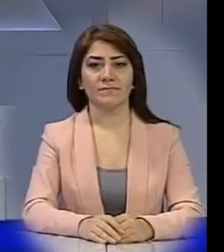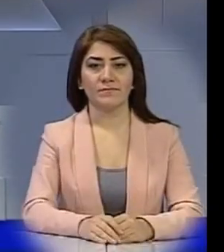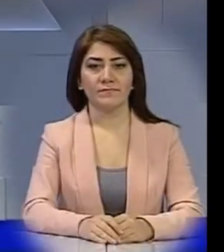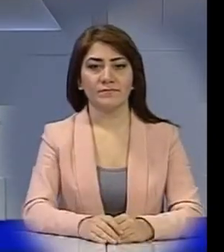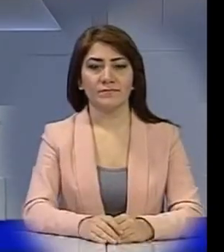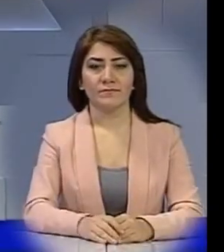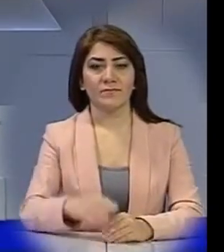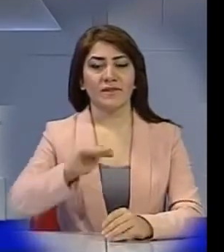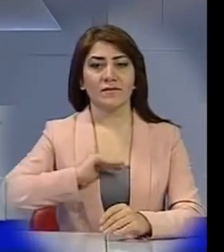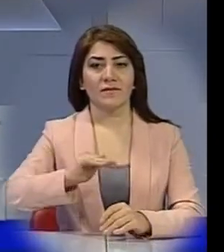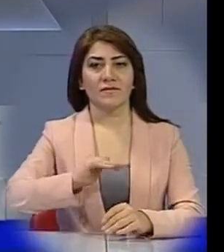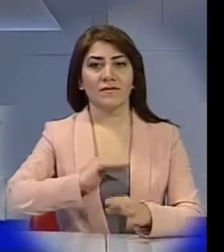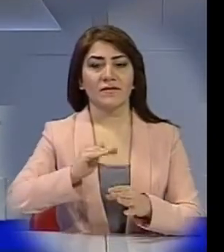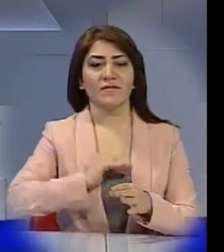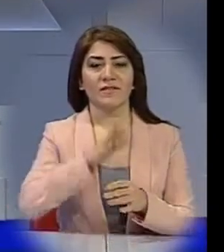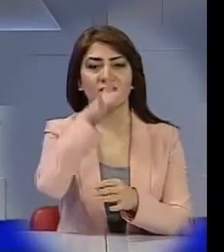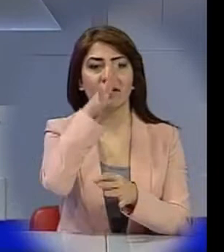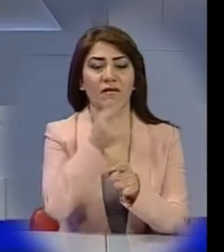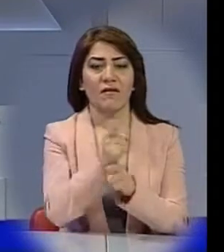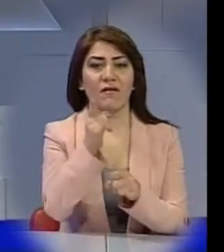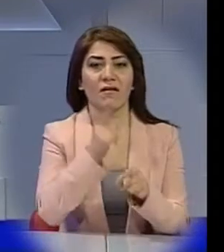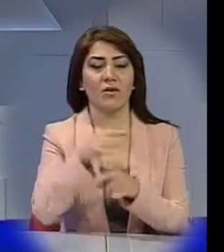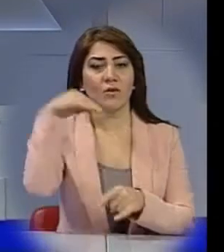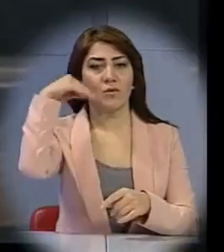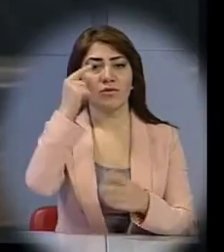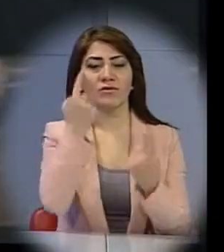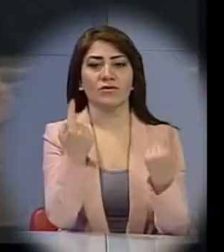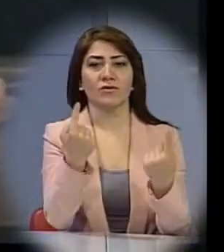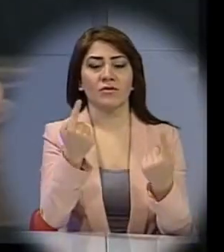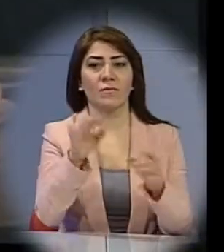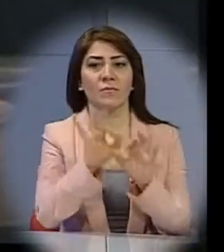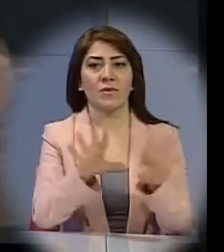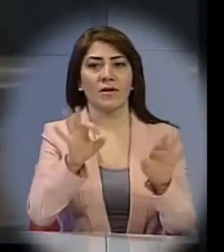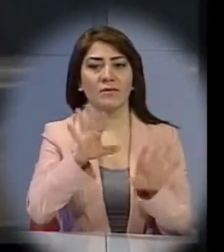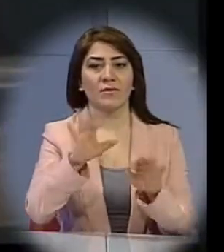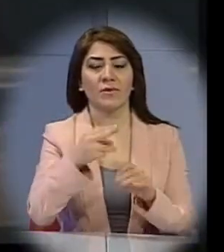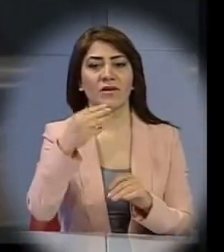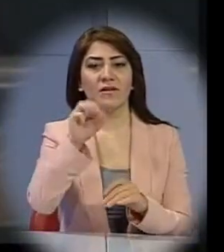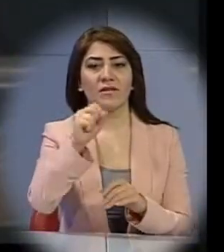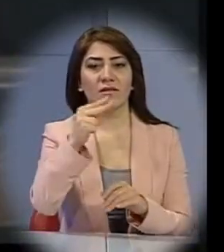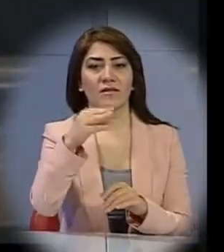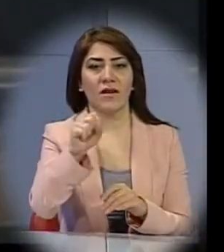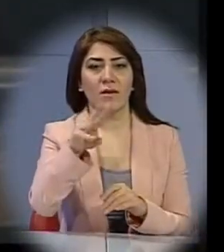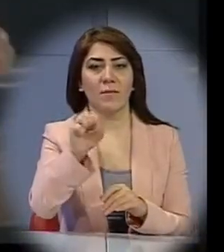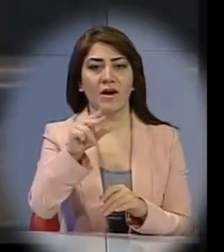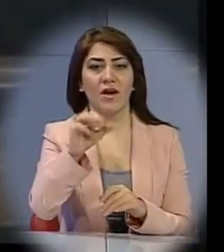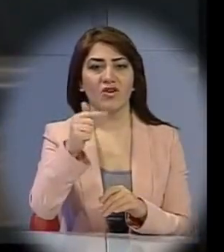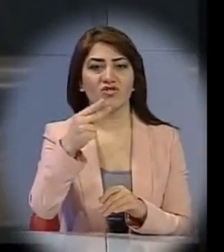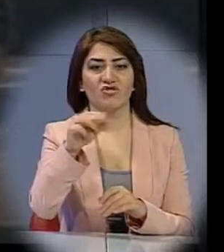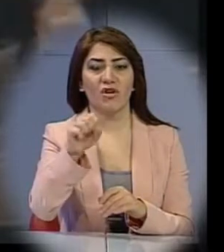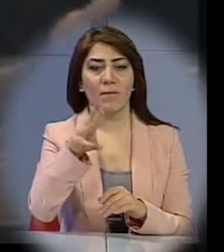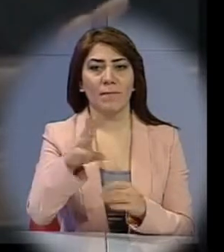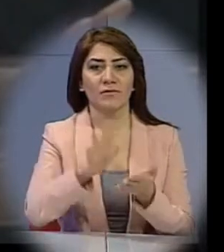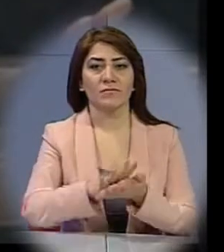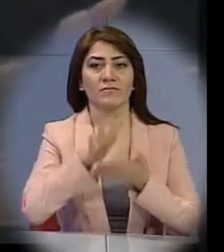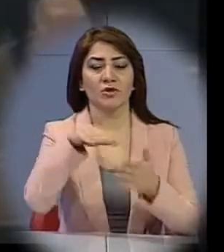Արկունի ծաղրածուն, այսպես է թուրկ հայտնի պատմաբան թաներակ չամը թուրխական թարավ պարբերականում հրապարակած իր հերթական հոդվածում